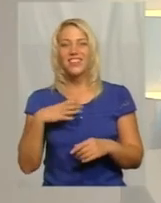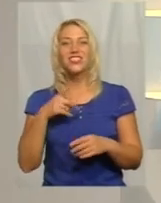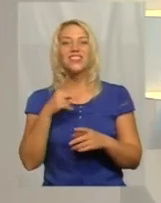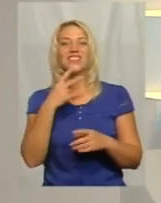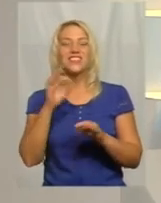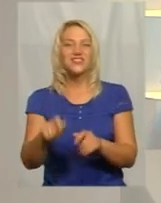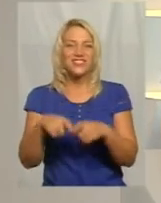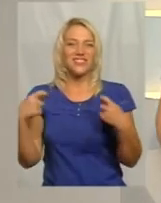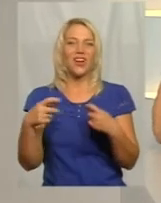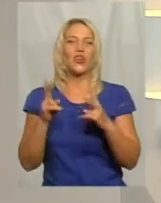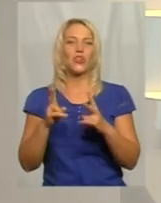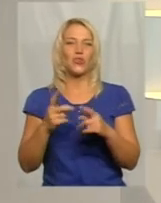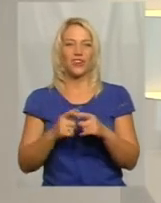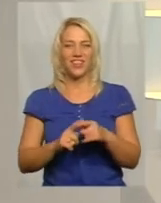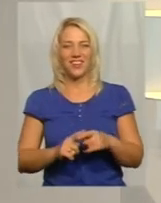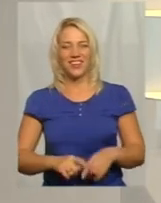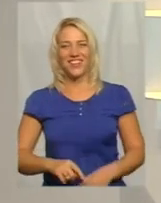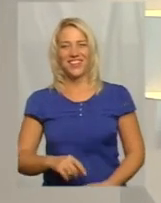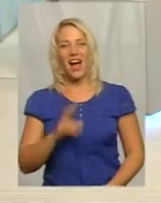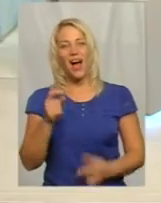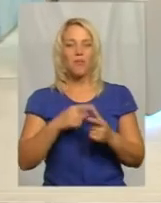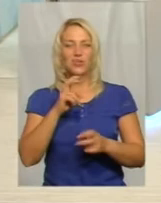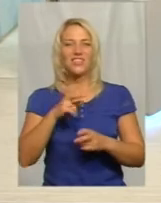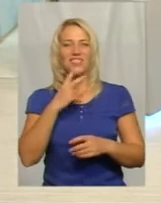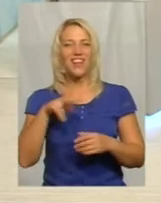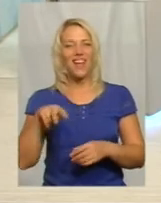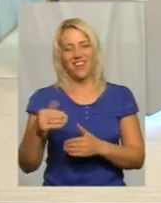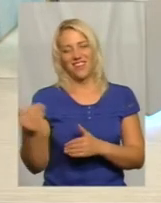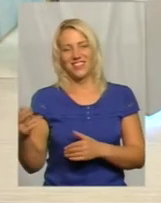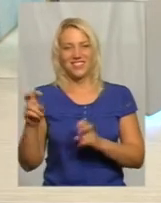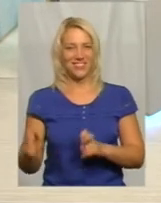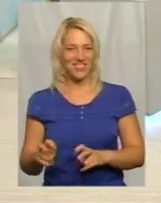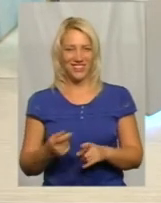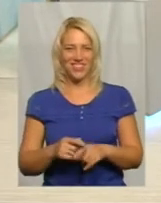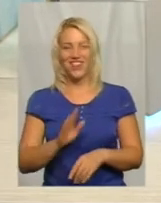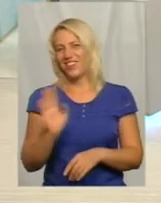розхиєте, бо скажете, що він ліворуч від вас сидить? Ні. Ні. Я ще раз говорю.